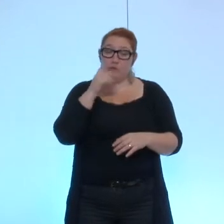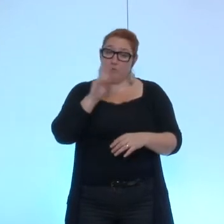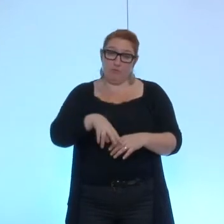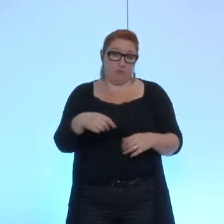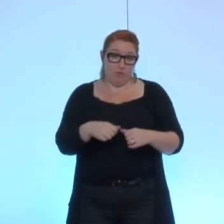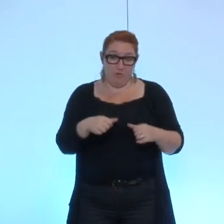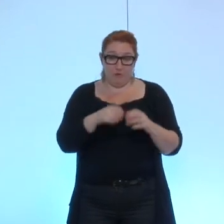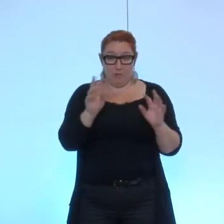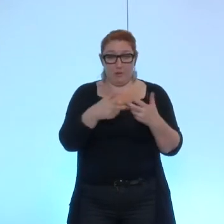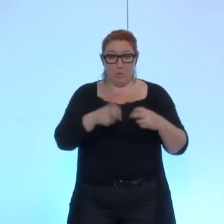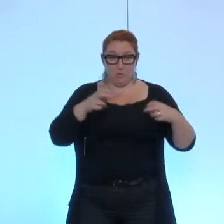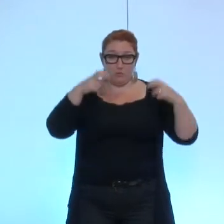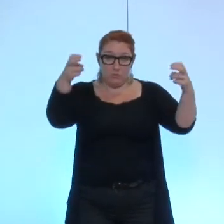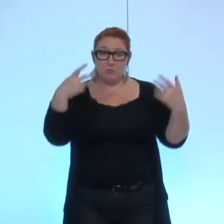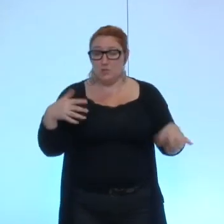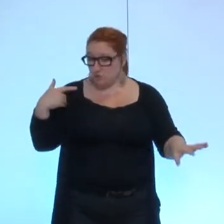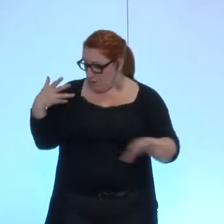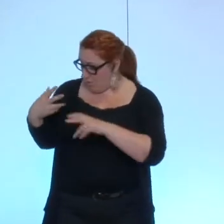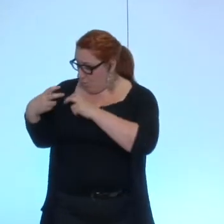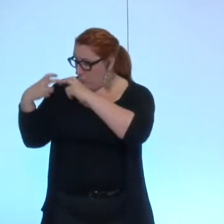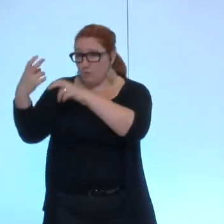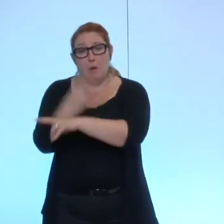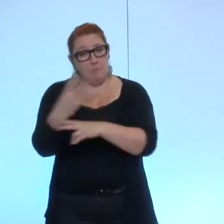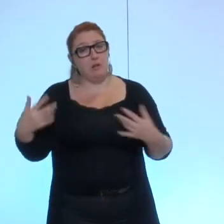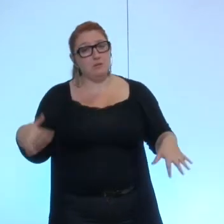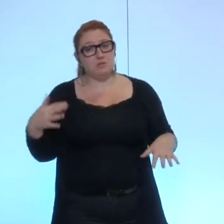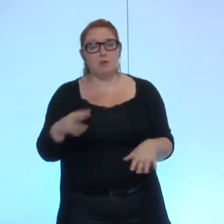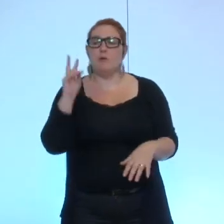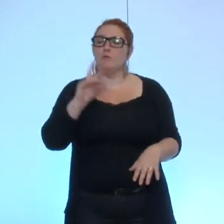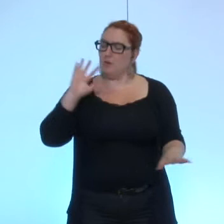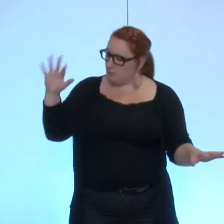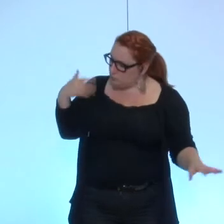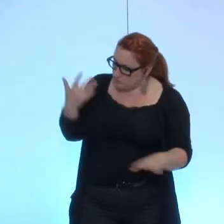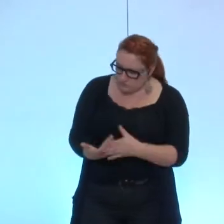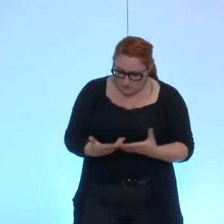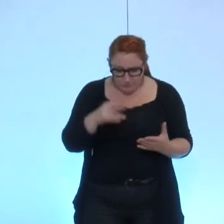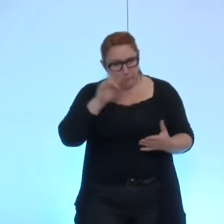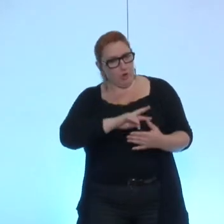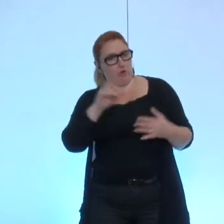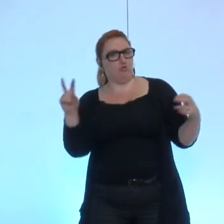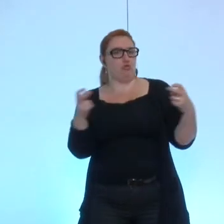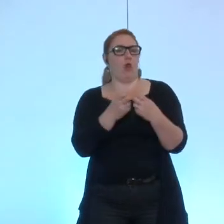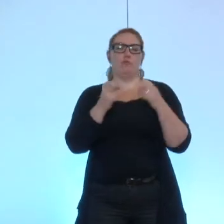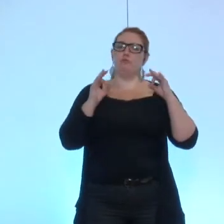pas mal augmenté et que même si on s'était jusqu'ici bien situé dans une tarification